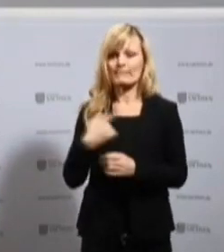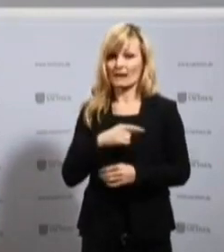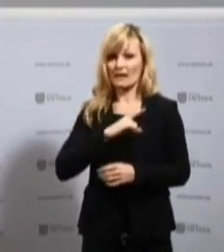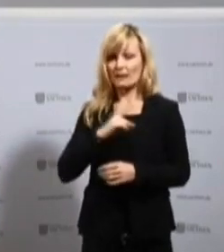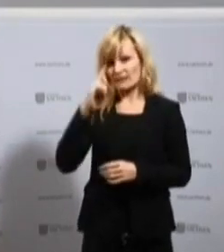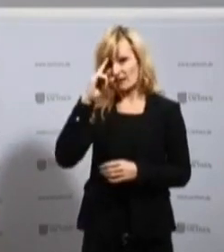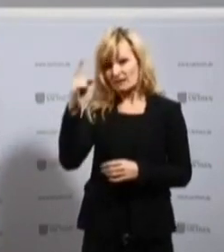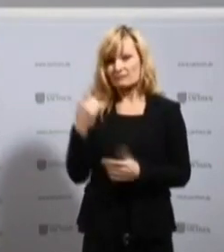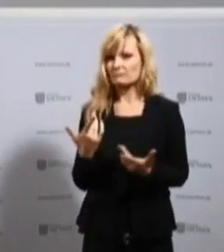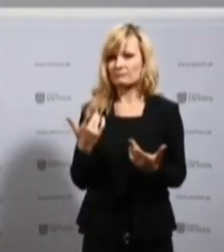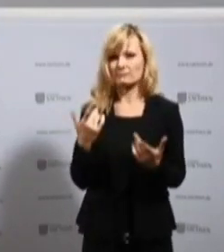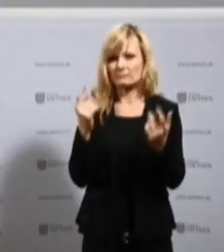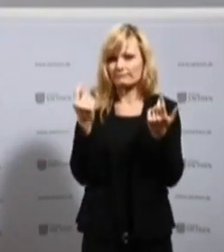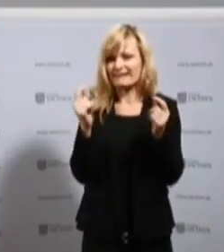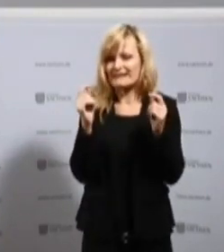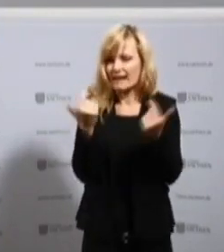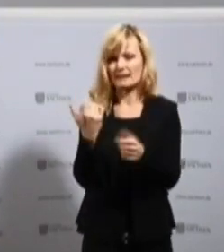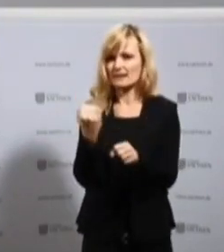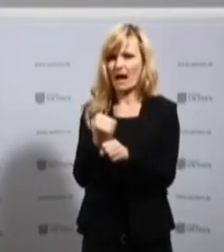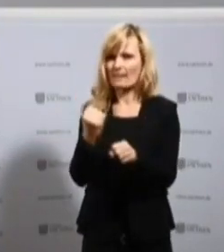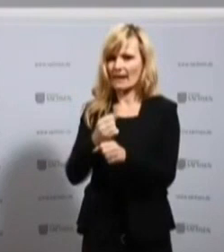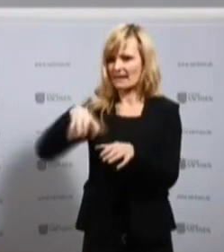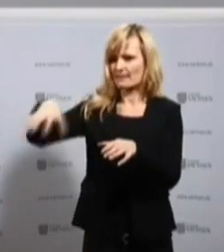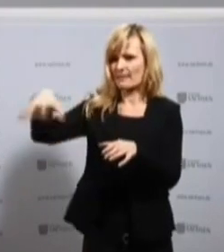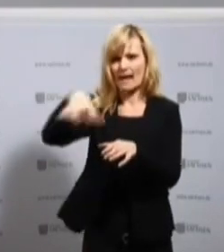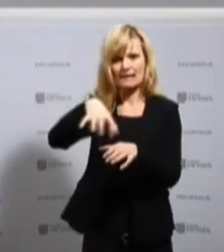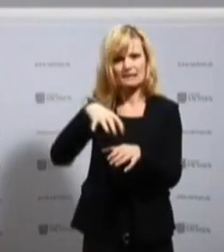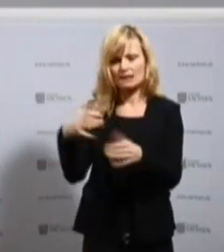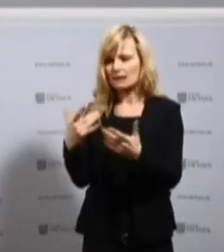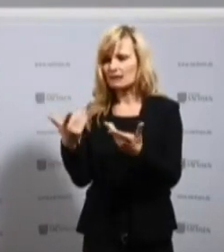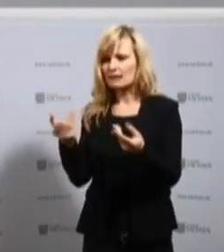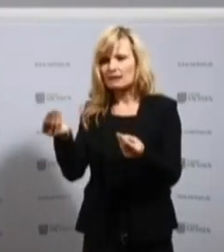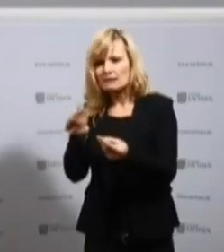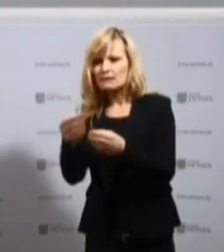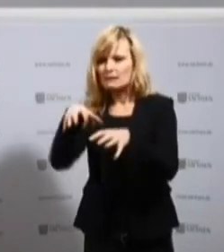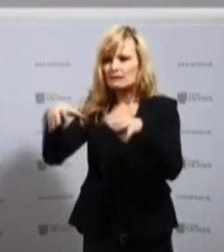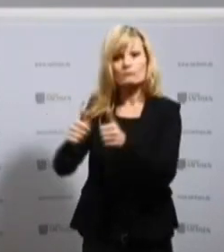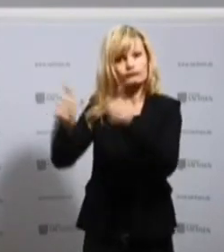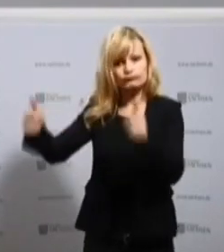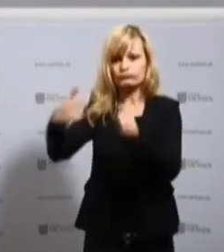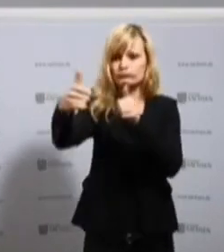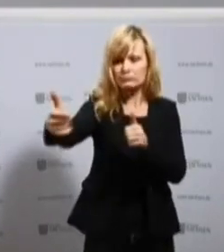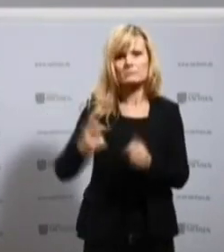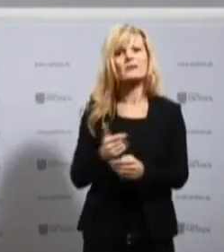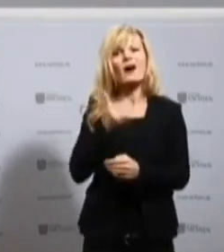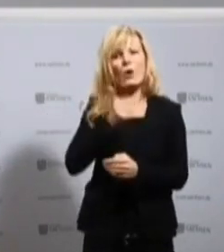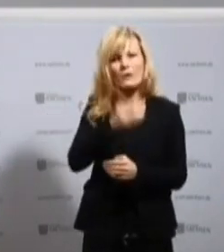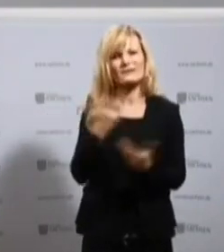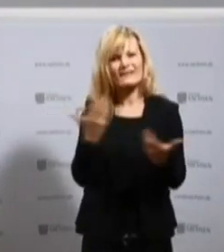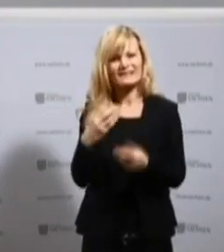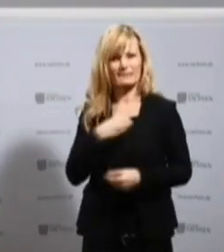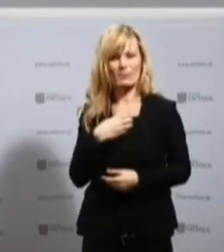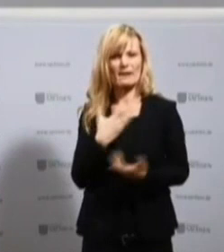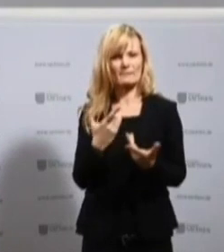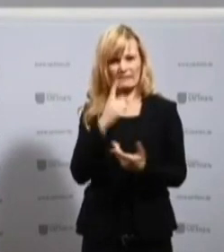Sicht selten die Arbeitsplatzgestaltung und oft das Zwischenmenschliche von Kollegen bei der Pausengestaltung in der Umkleide.